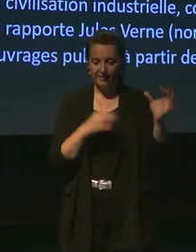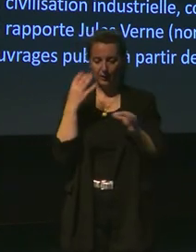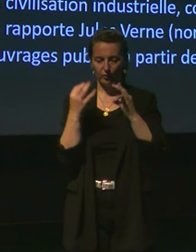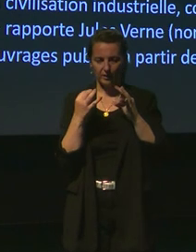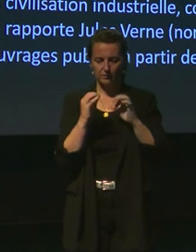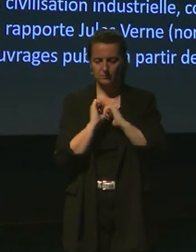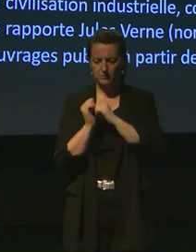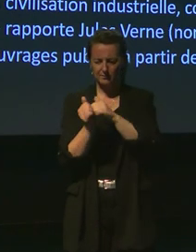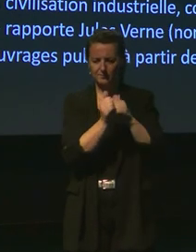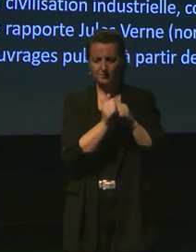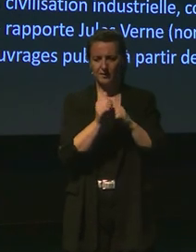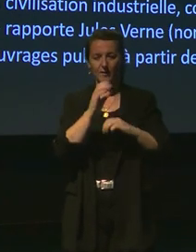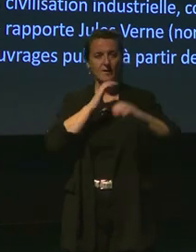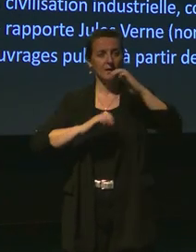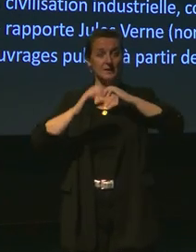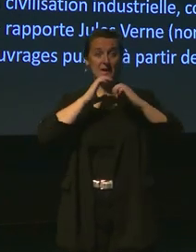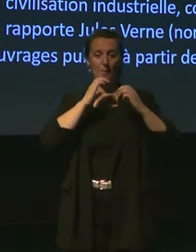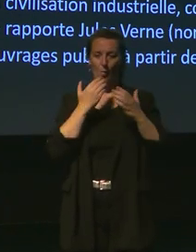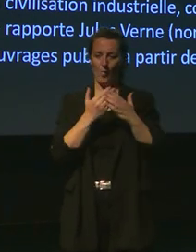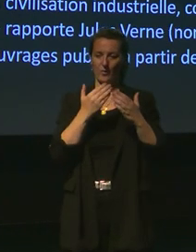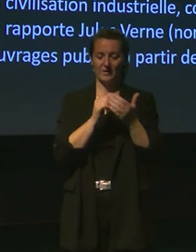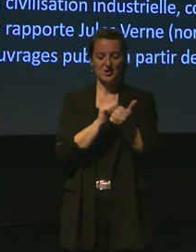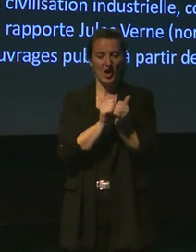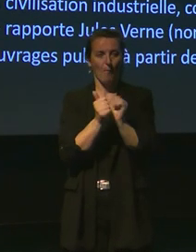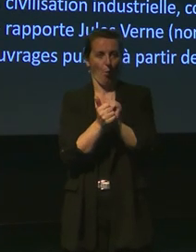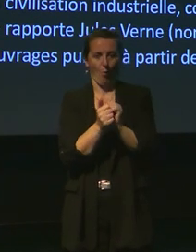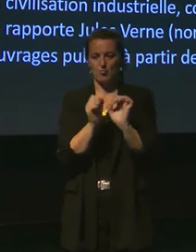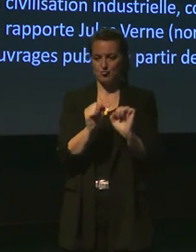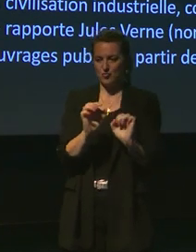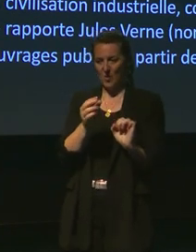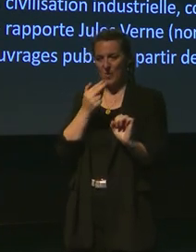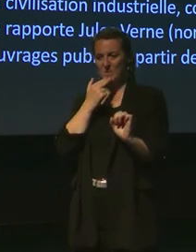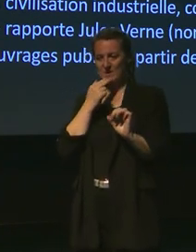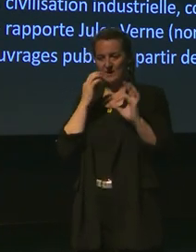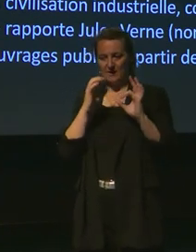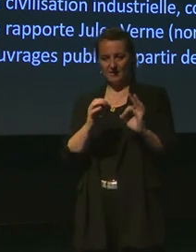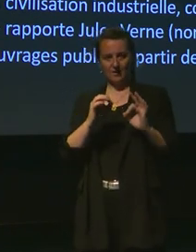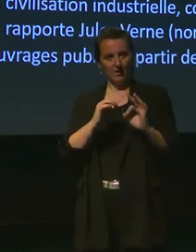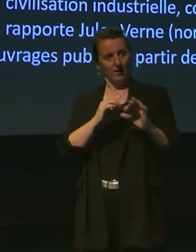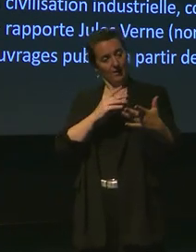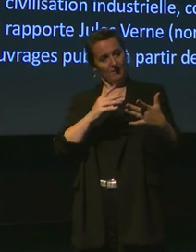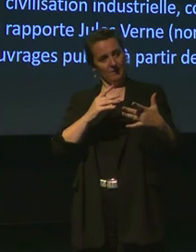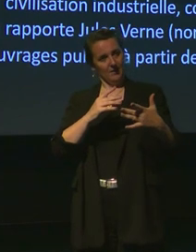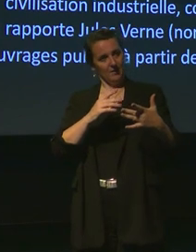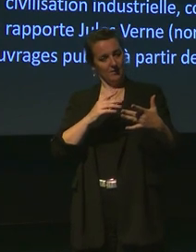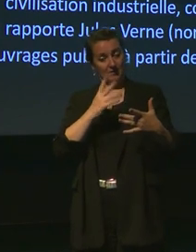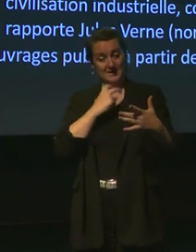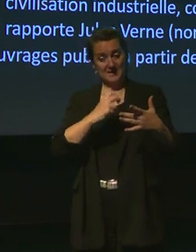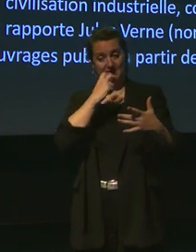et donc, le charbon est dans quelque sorte le vecteur de cet essor de la civilisation industrielle, comme le rapport juin.